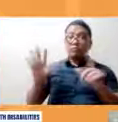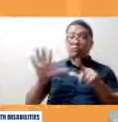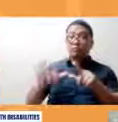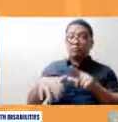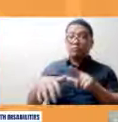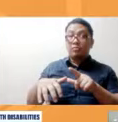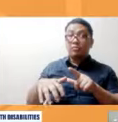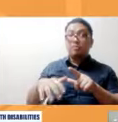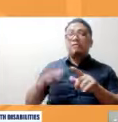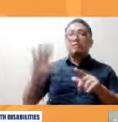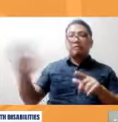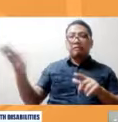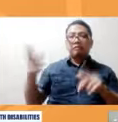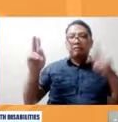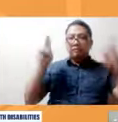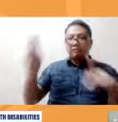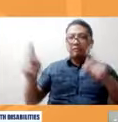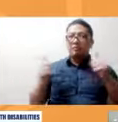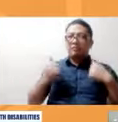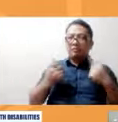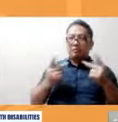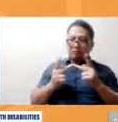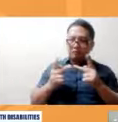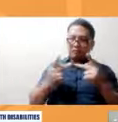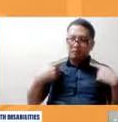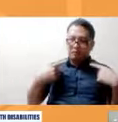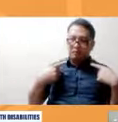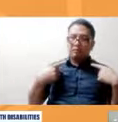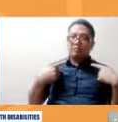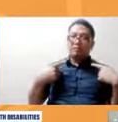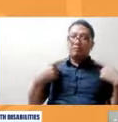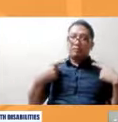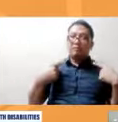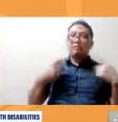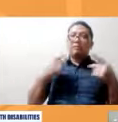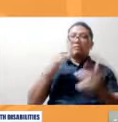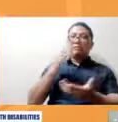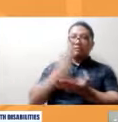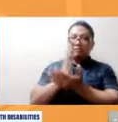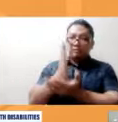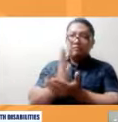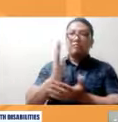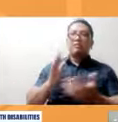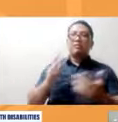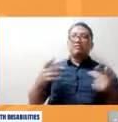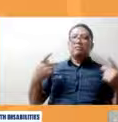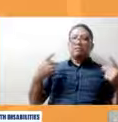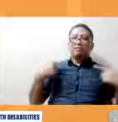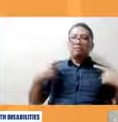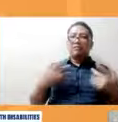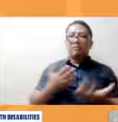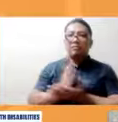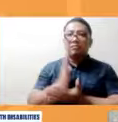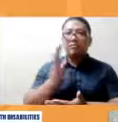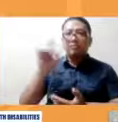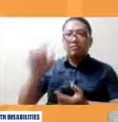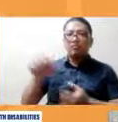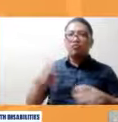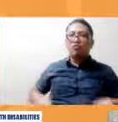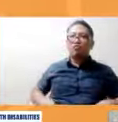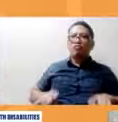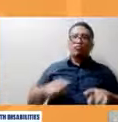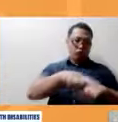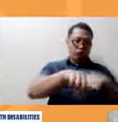bilang mga tao may karapatan tulad ng ibang tao tinitignan ba nila mga tao may kapansanan na makakontribute din